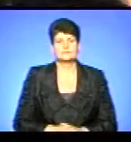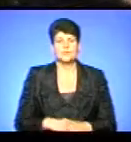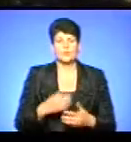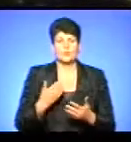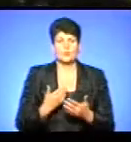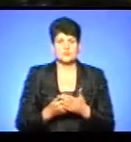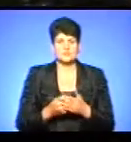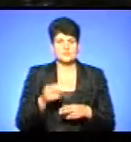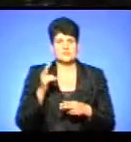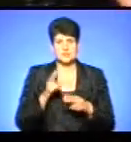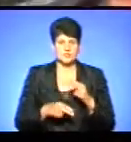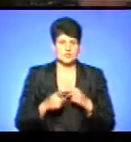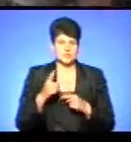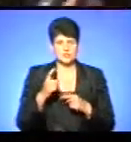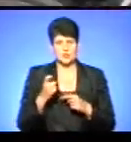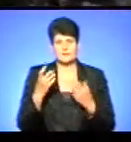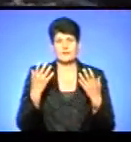Отже, завершився сотий день.